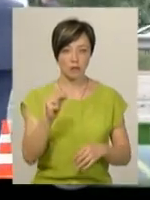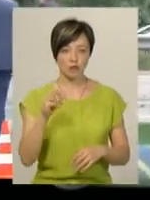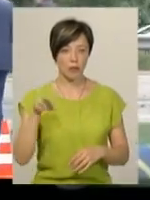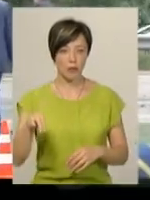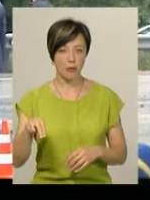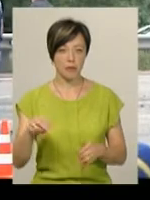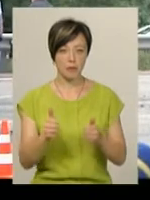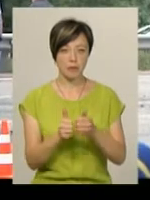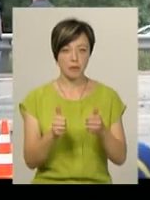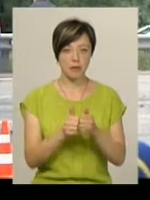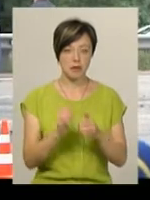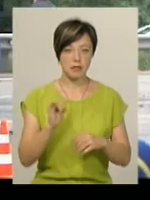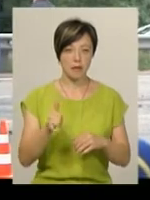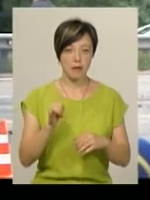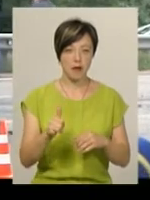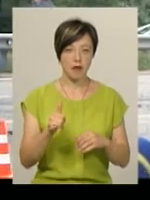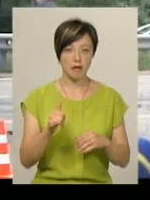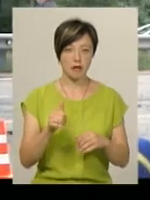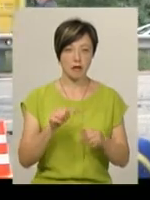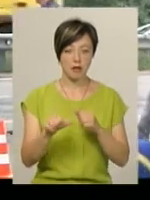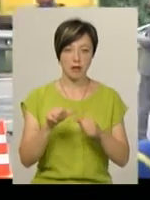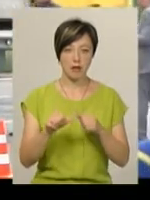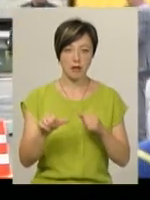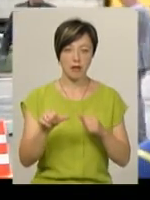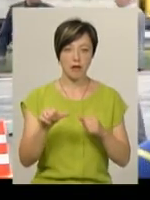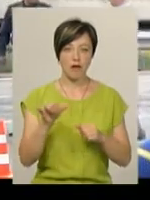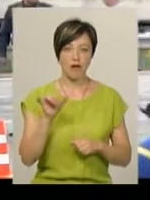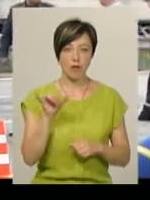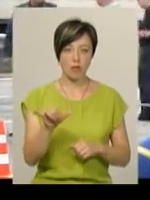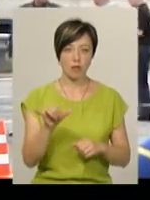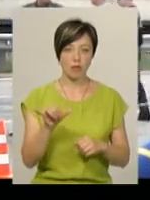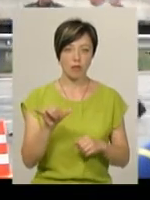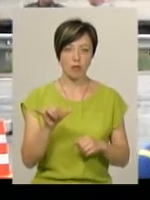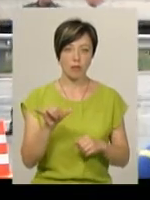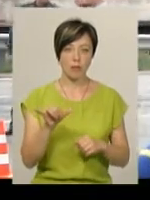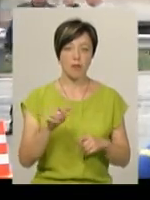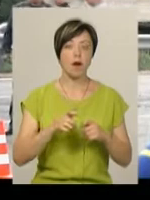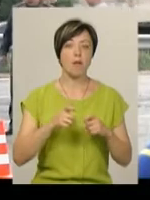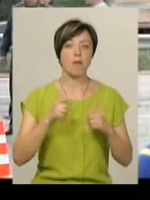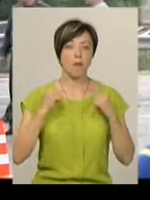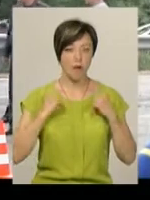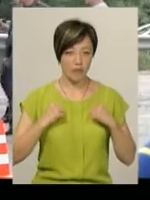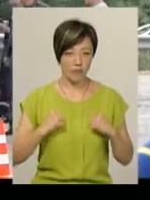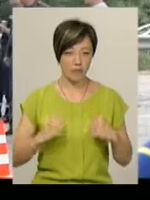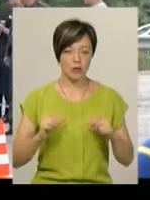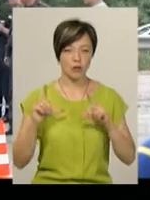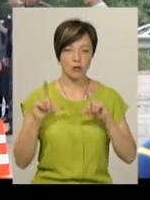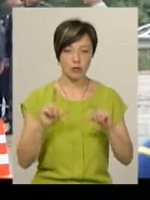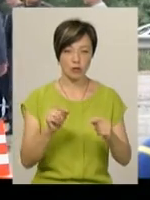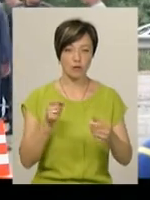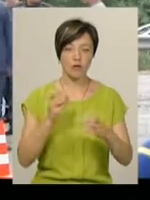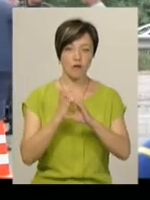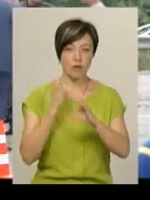біля заправки в повільно їдучу фуру,